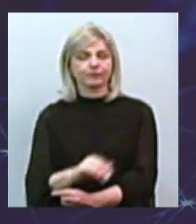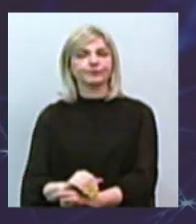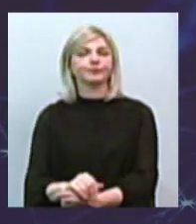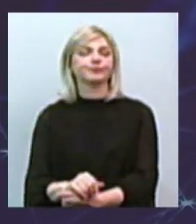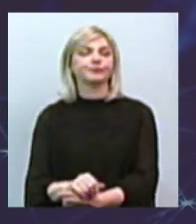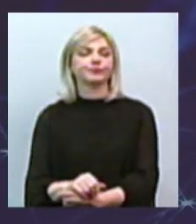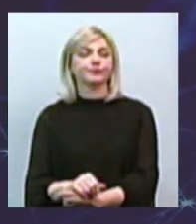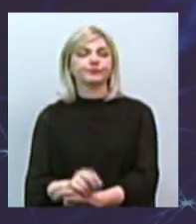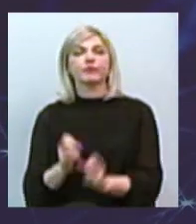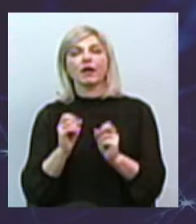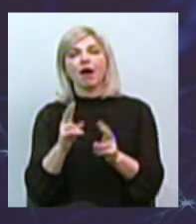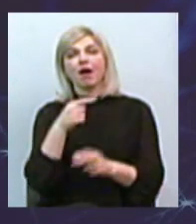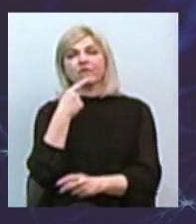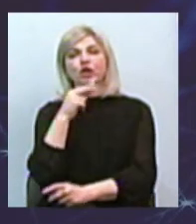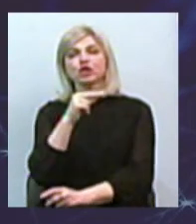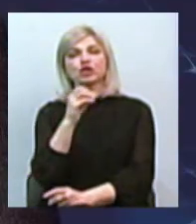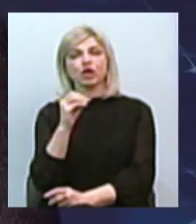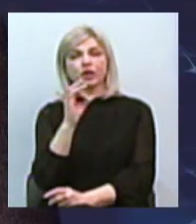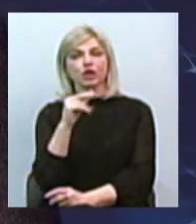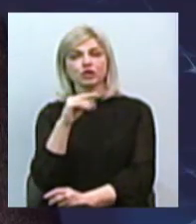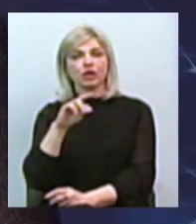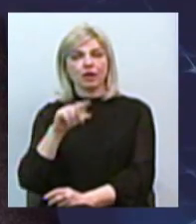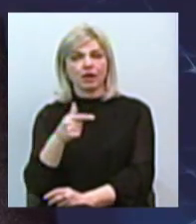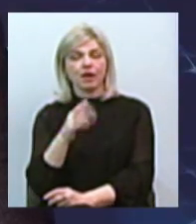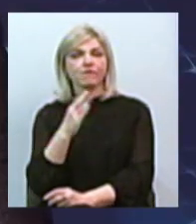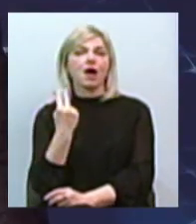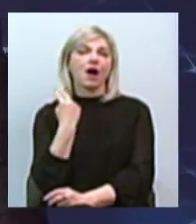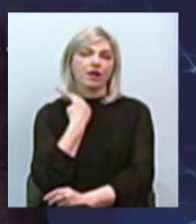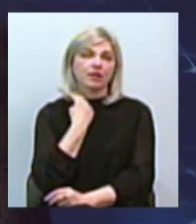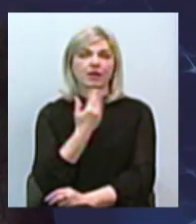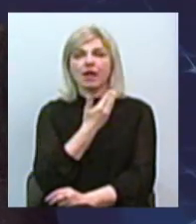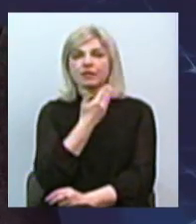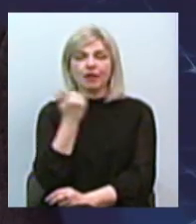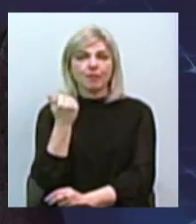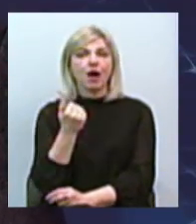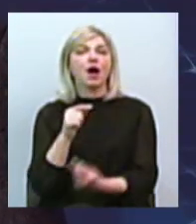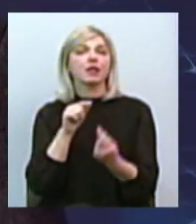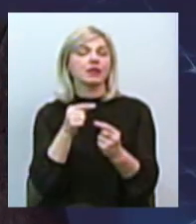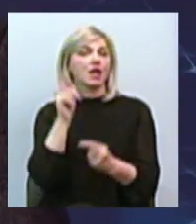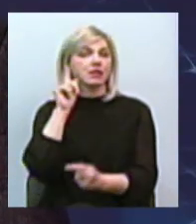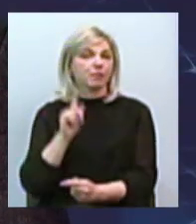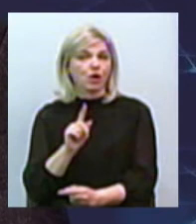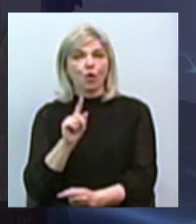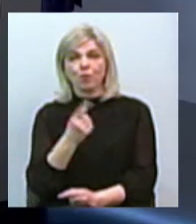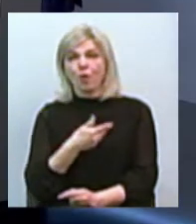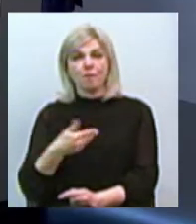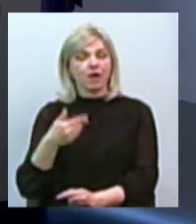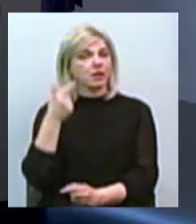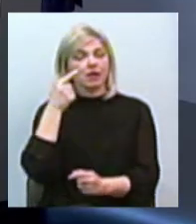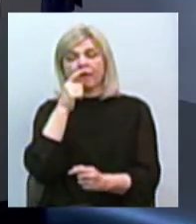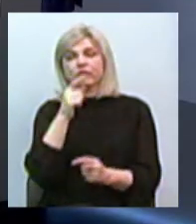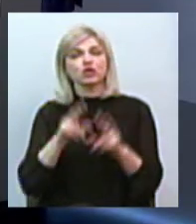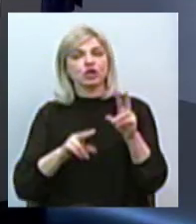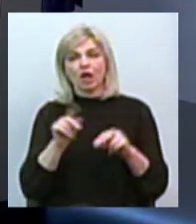Як казав Черчилль, в Англії чи в Британії немає антисемітизму, тому що ми не вважаємо, що євреї розумніші за нас.